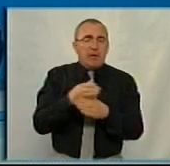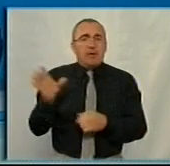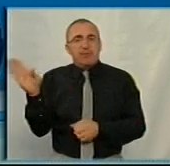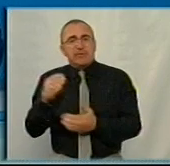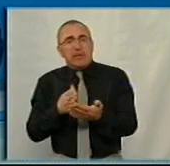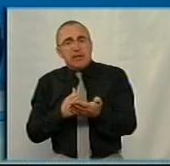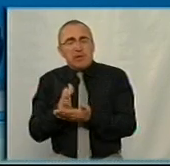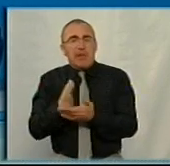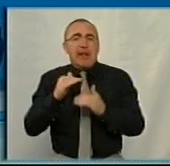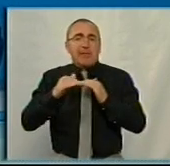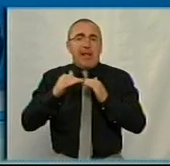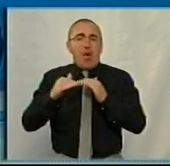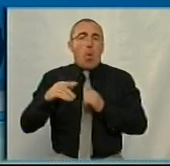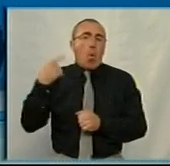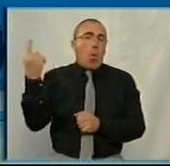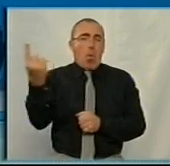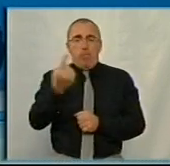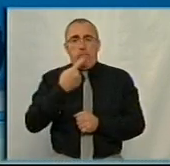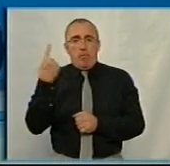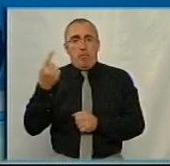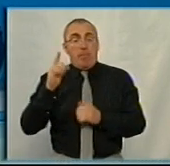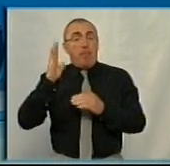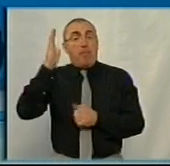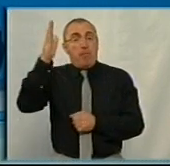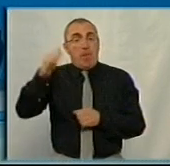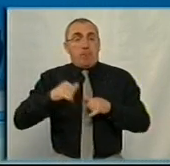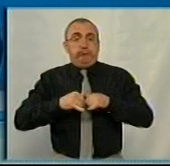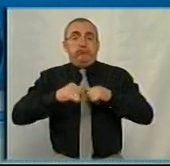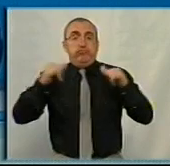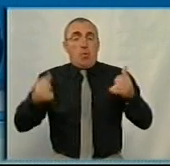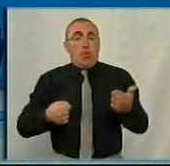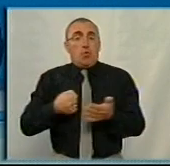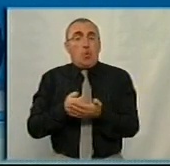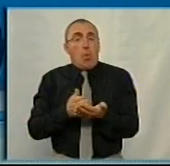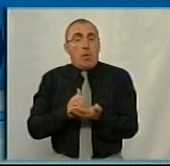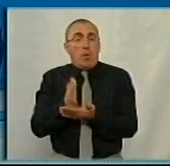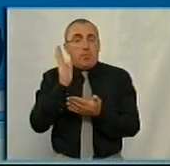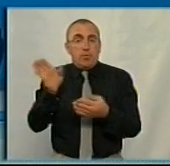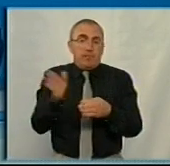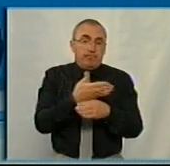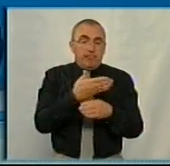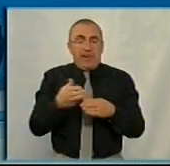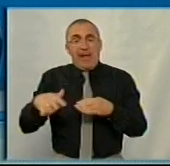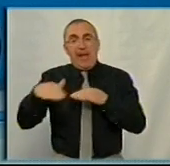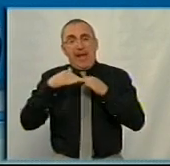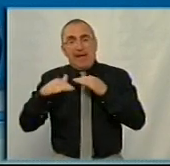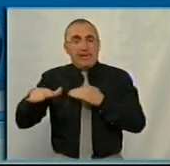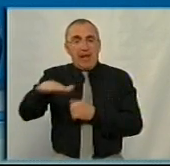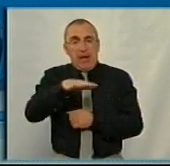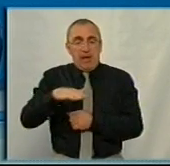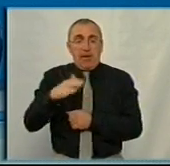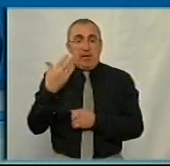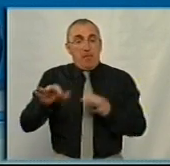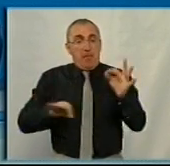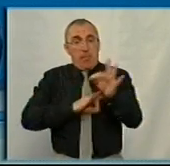напрямки на територію області. Вона в подальшому розростеться до напрямки, які будуть поділені між територіями, але сьогодні в